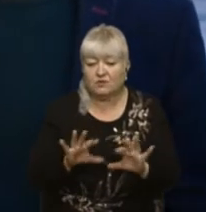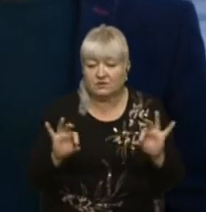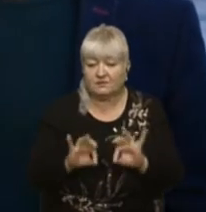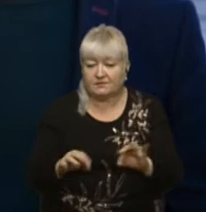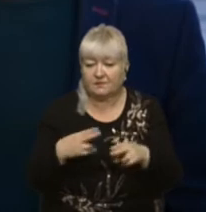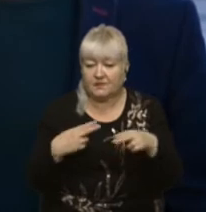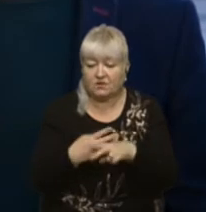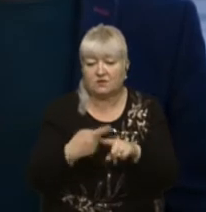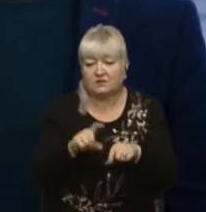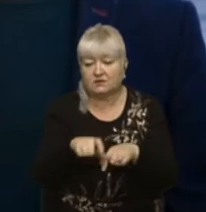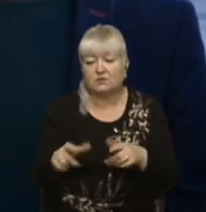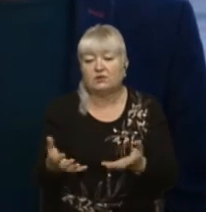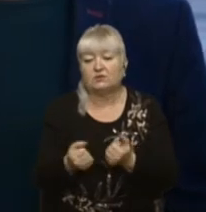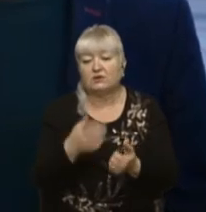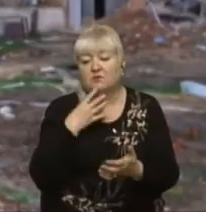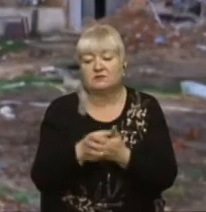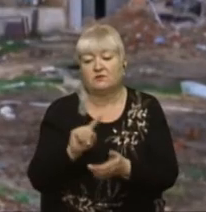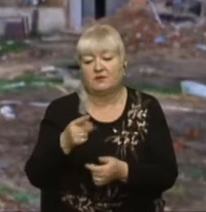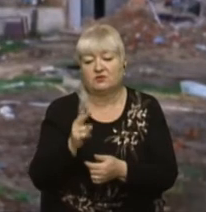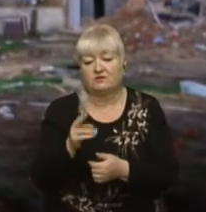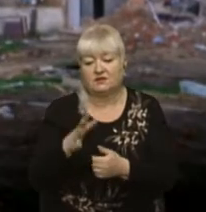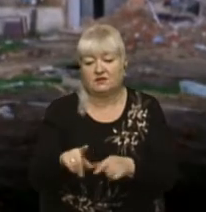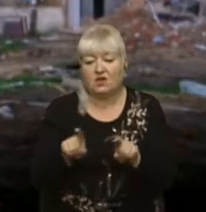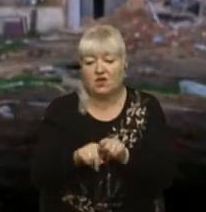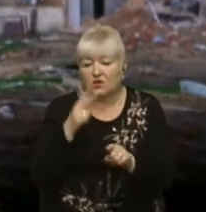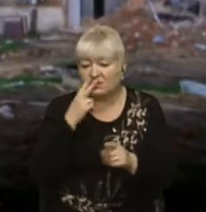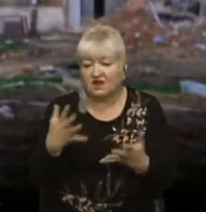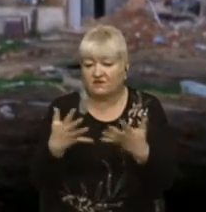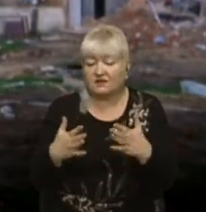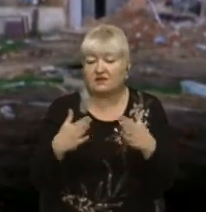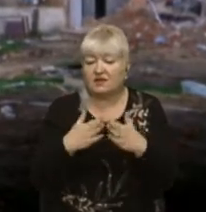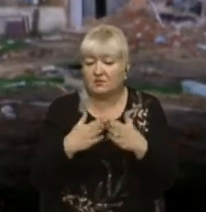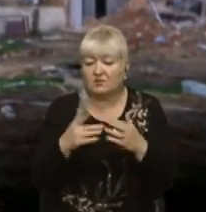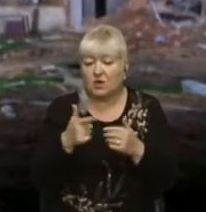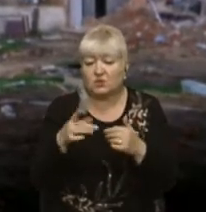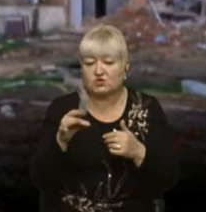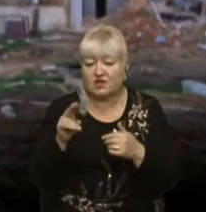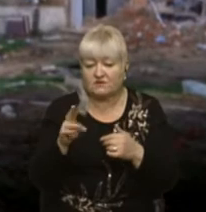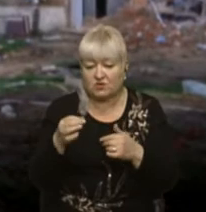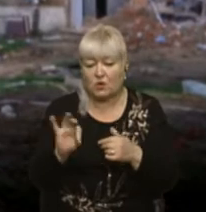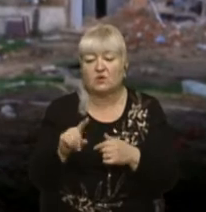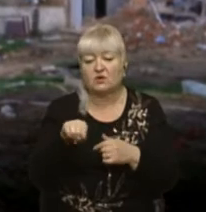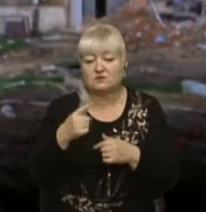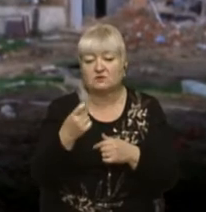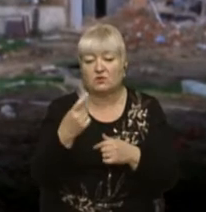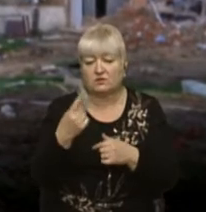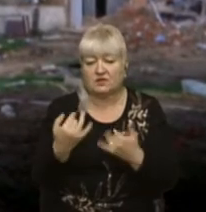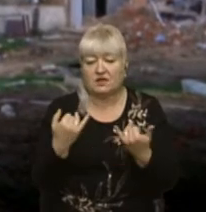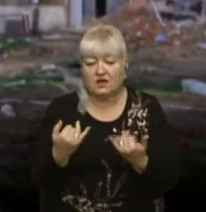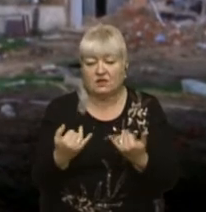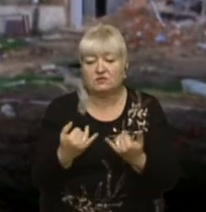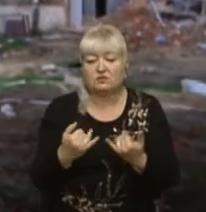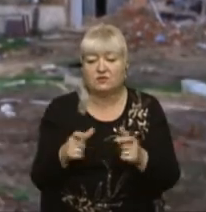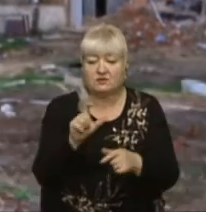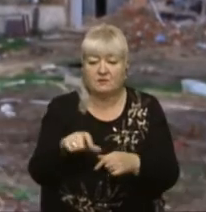ці мешканці отримують своє перше житло. Ось так зараз виглядає будинок на Грушевського 101. Сьогодні мешканцям першого та